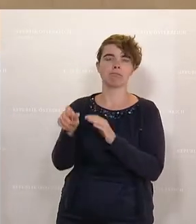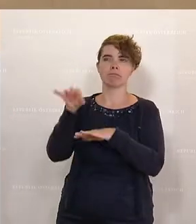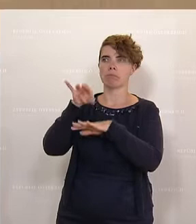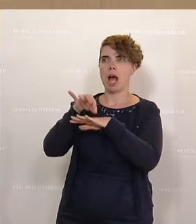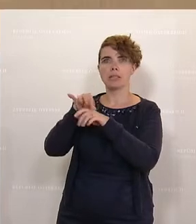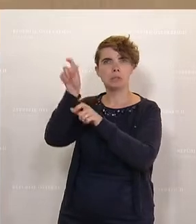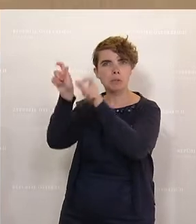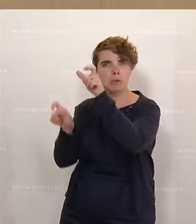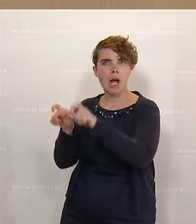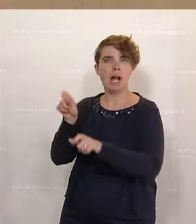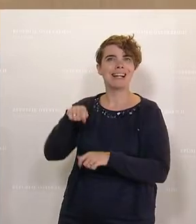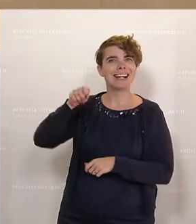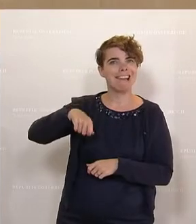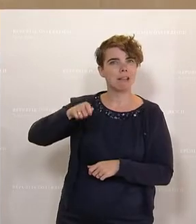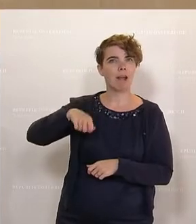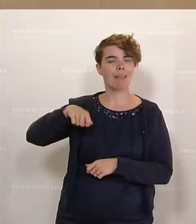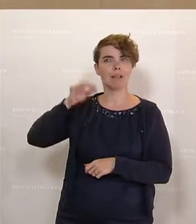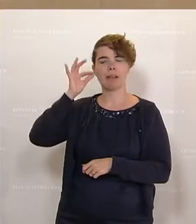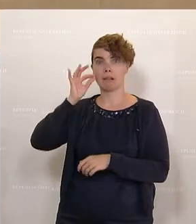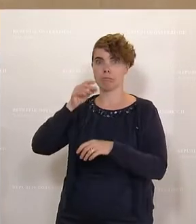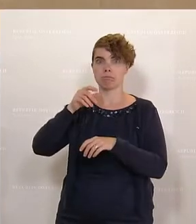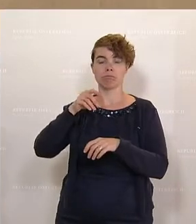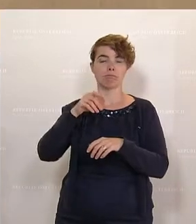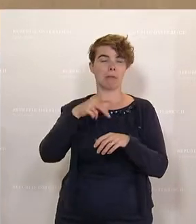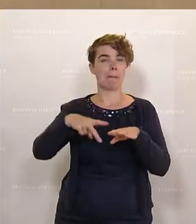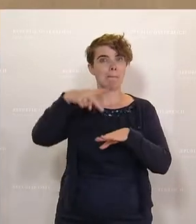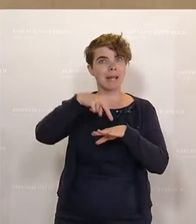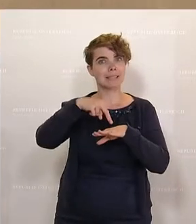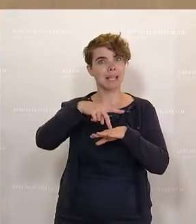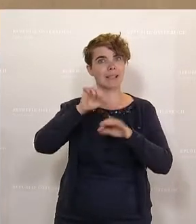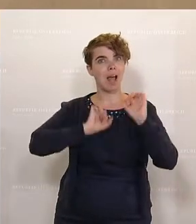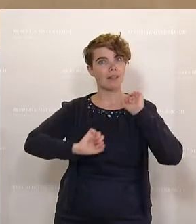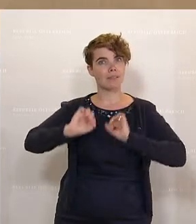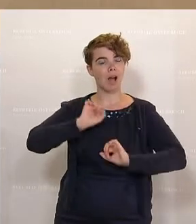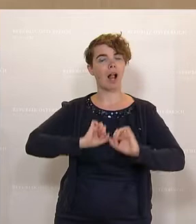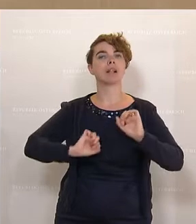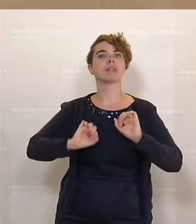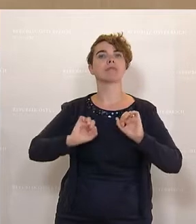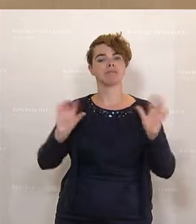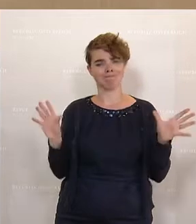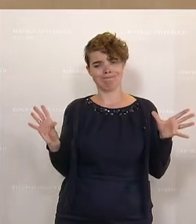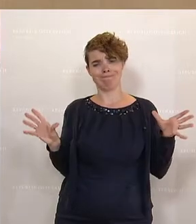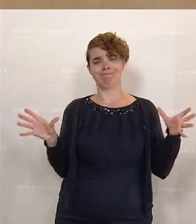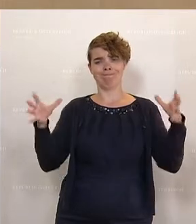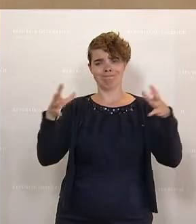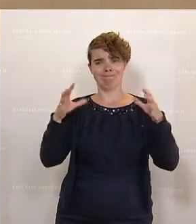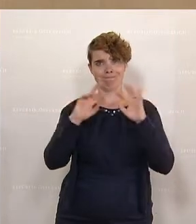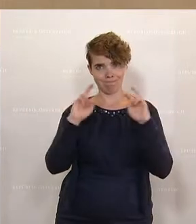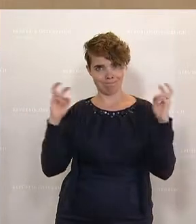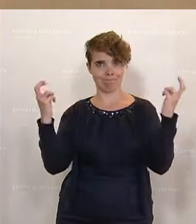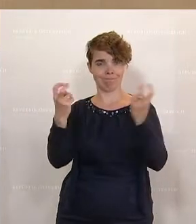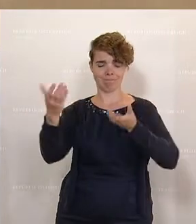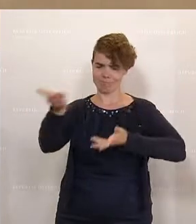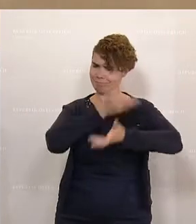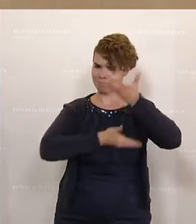Richtern, von den Patientenanwaltschaften einen entsprechenden Bericht erstellt. Und durch all diese Arbeiten,